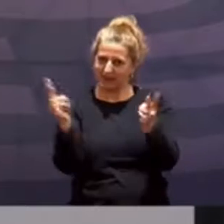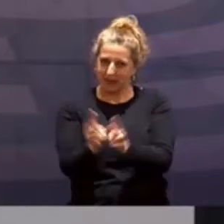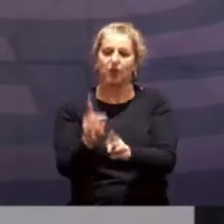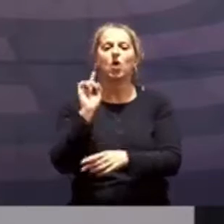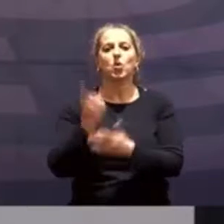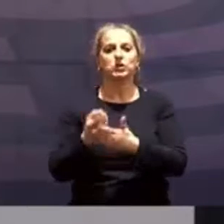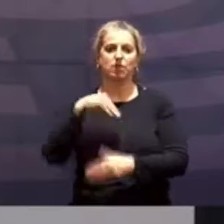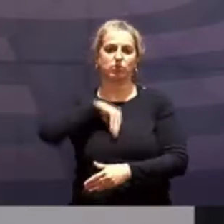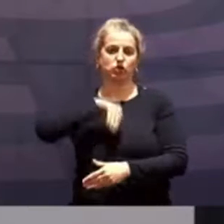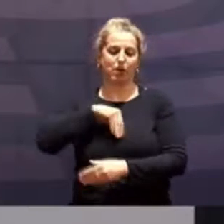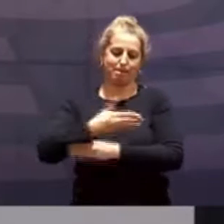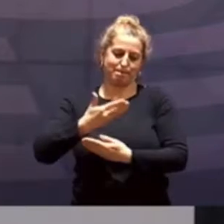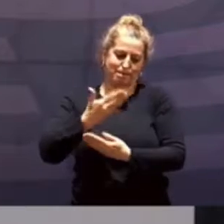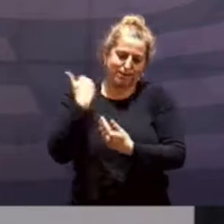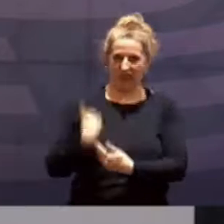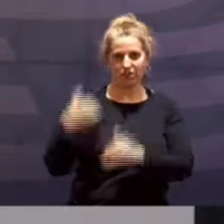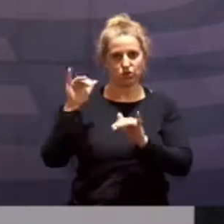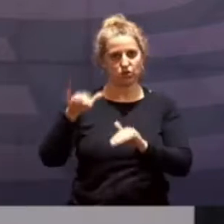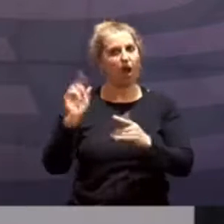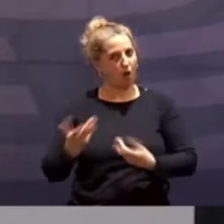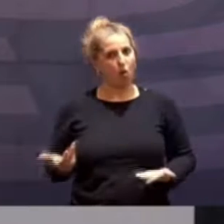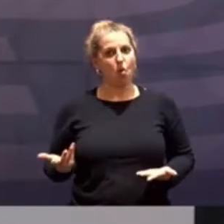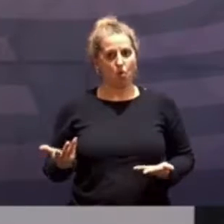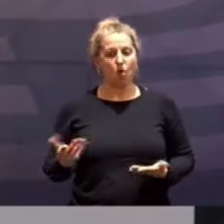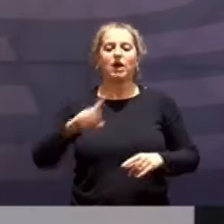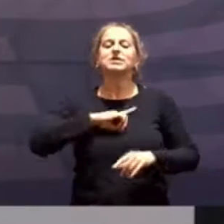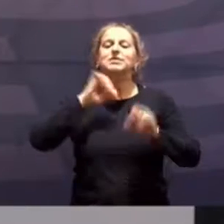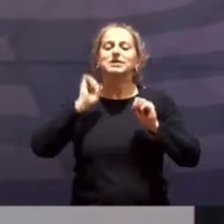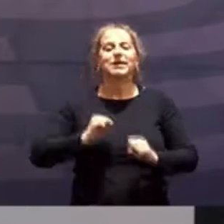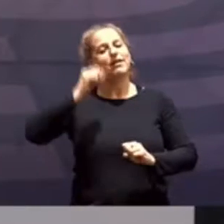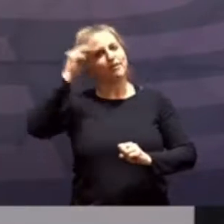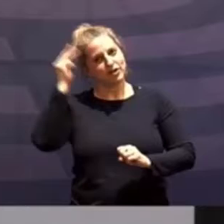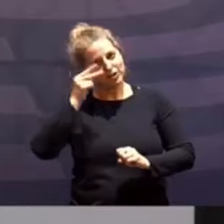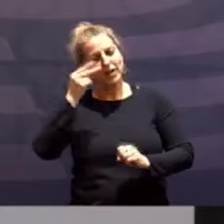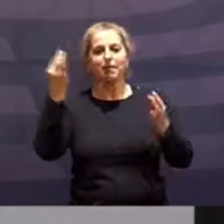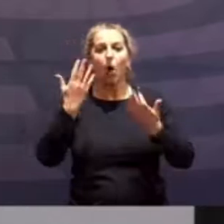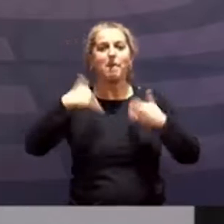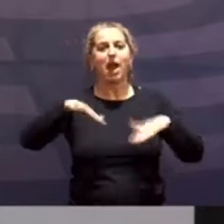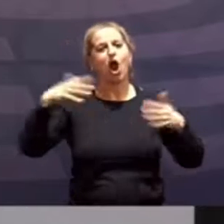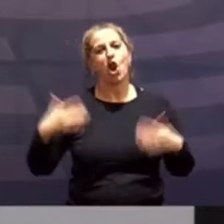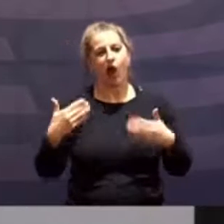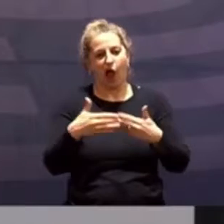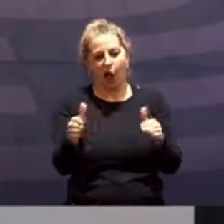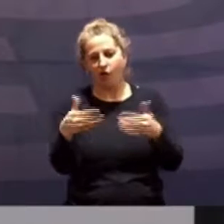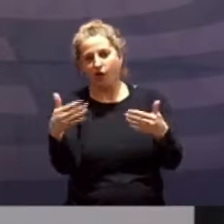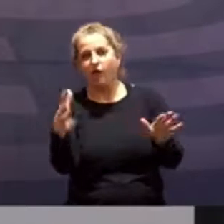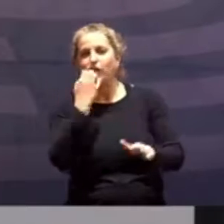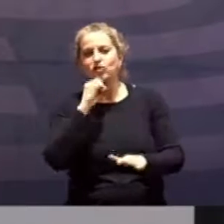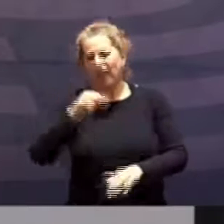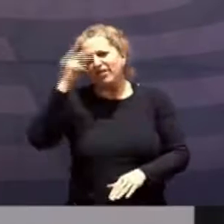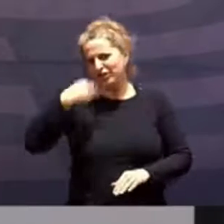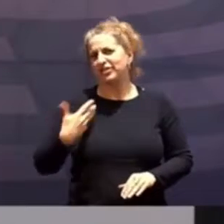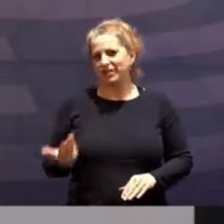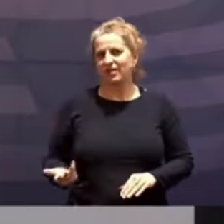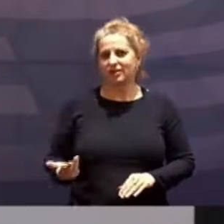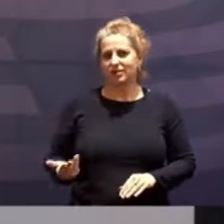Belastungsgrenzen getrieben hat. Ich kann daher sehr gut die Rufe nach Lockerungen verstehen, genauso wie ich die Rufe derjenige verstehen kann, die